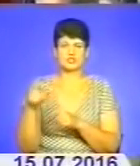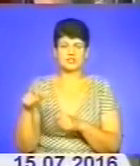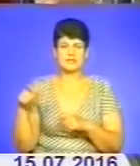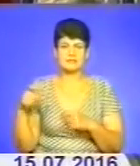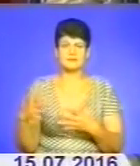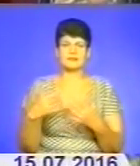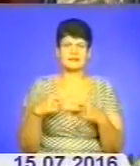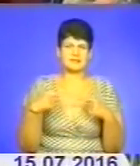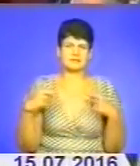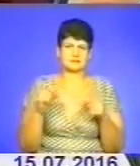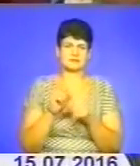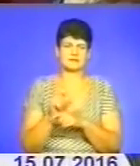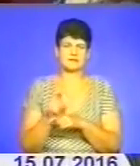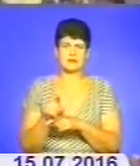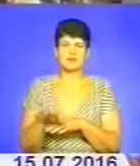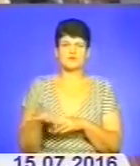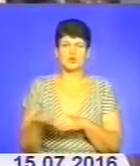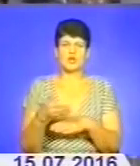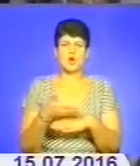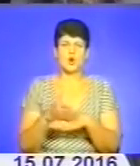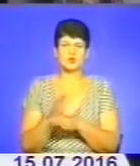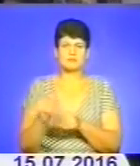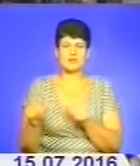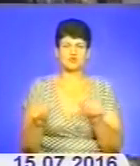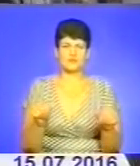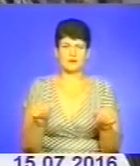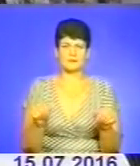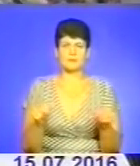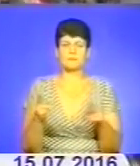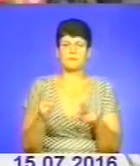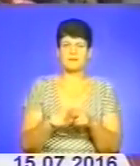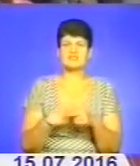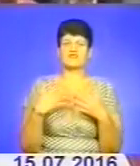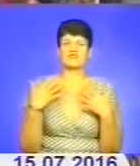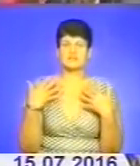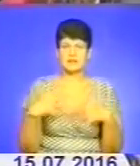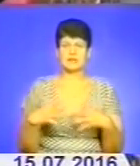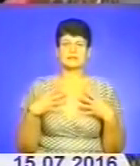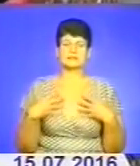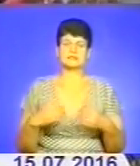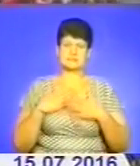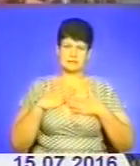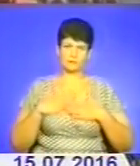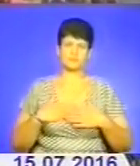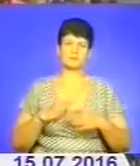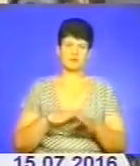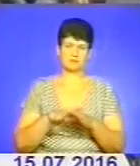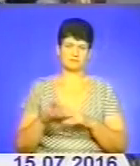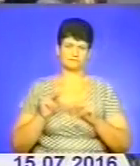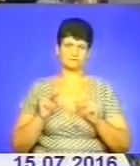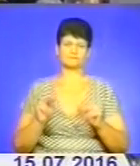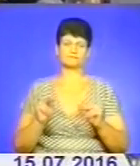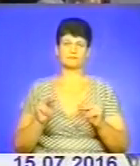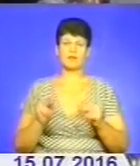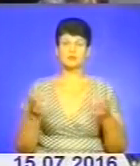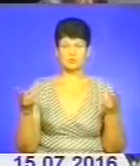завдання у зоні розмежування. Хлопці всі прийшли без втрат, довольні. Це наш обов'язок, я думаю, що ми виконали його щастя. Якщо при